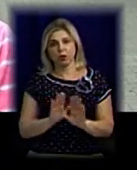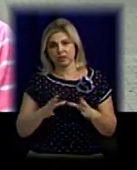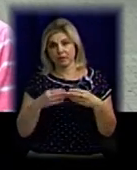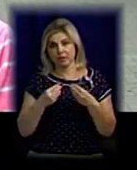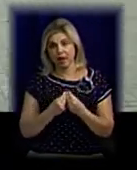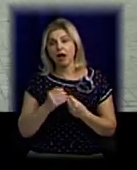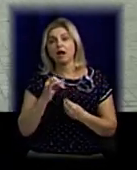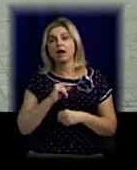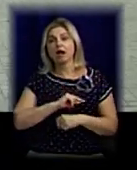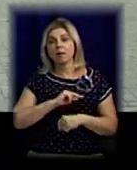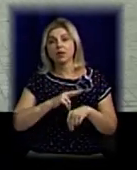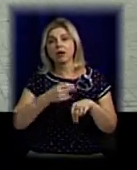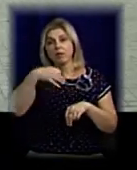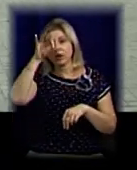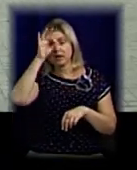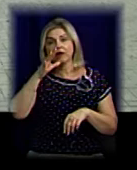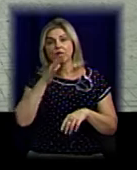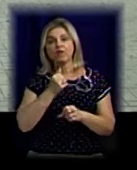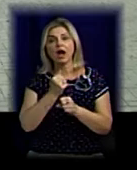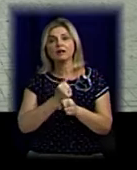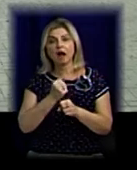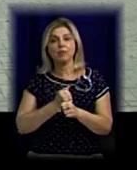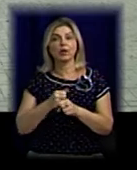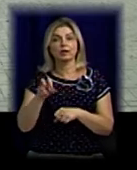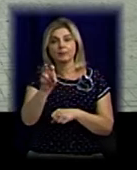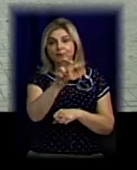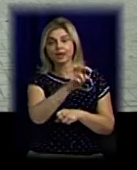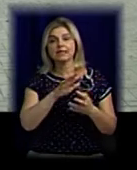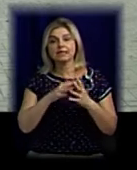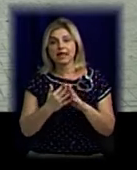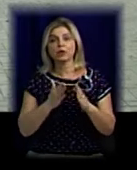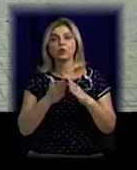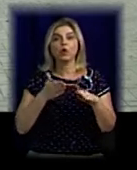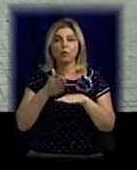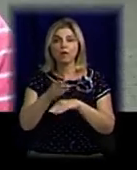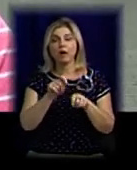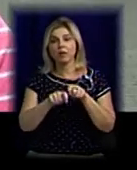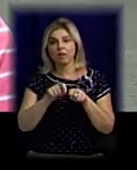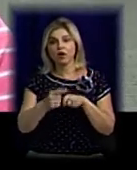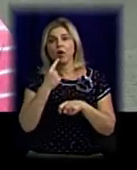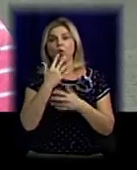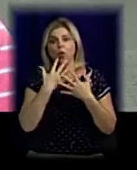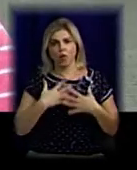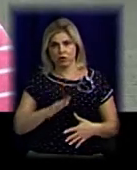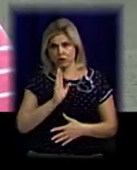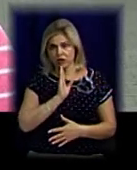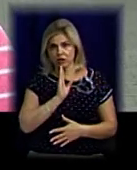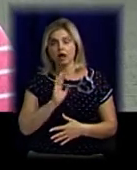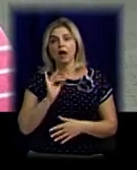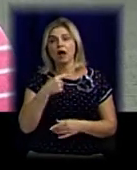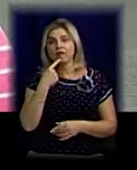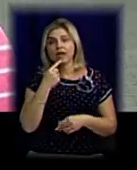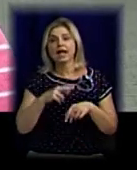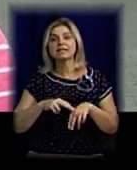Саме тому працівники поліції під час відпрацювання селища зайшли до їхнього будинку з перевіркою та побачили скривавлену жінку, говорить